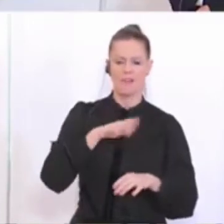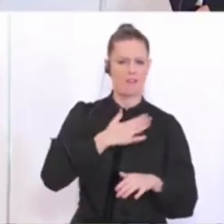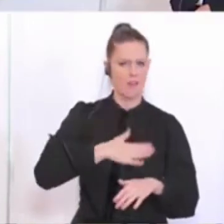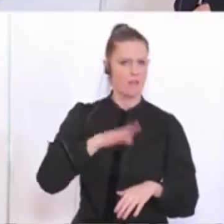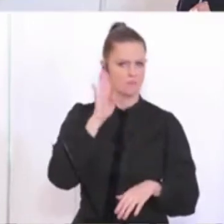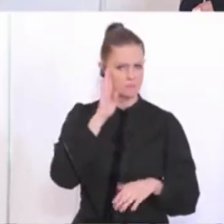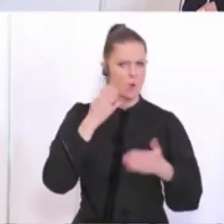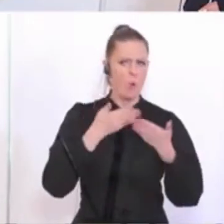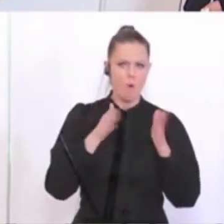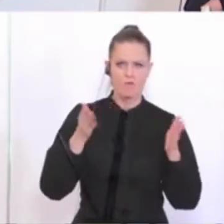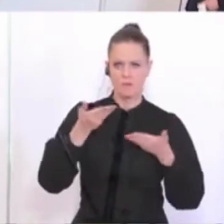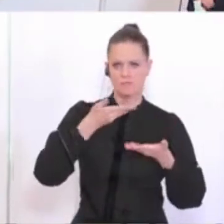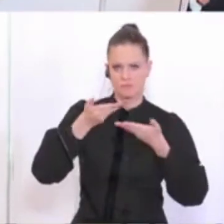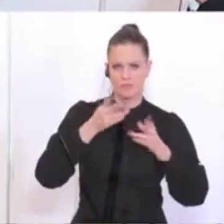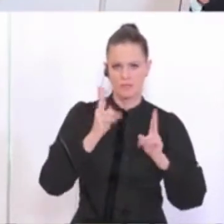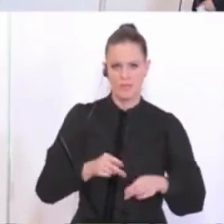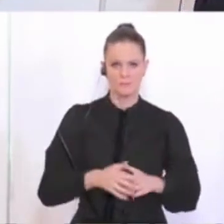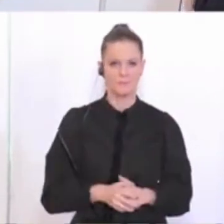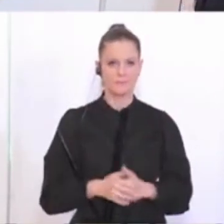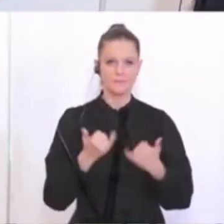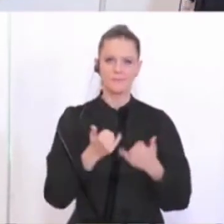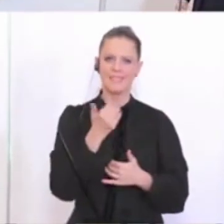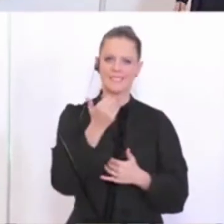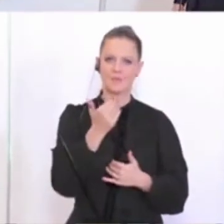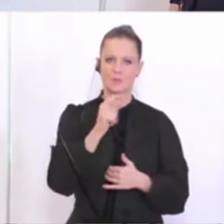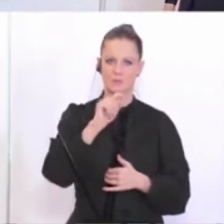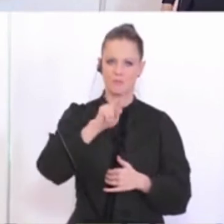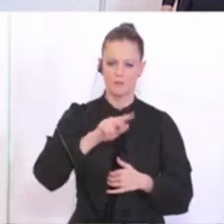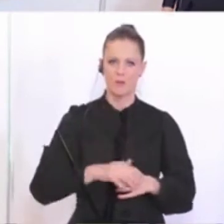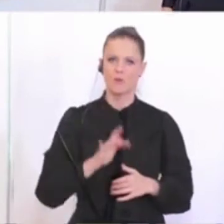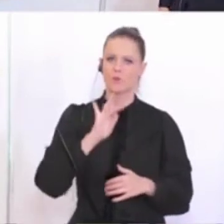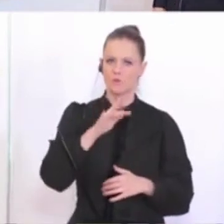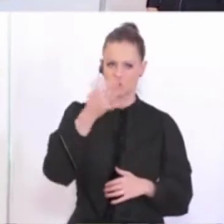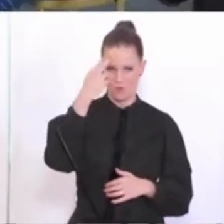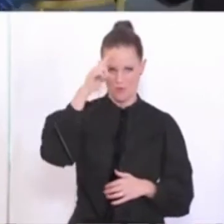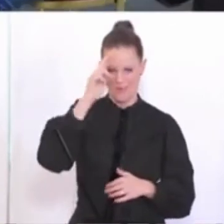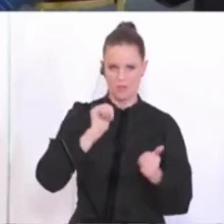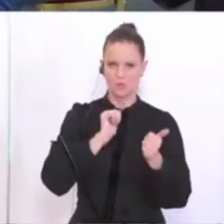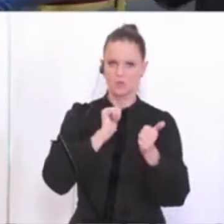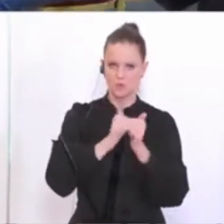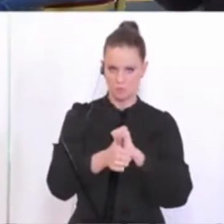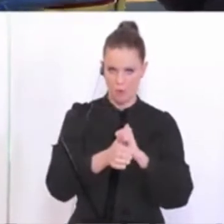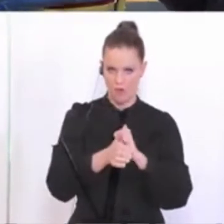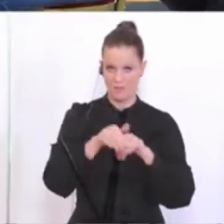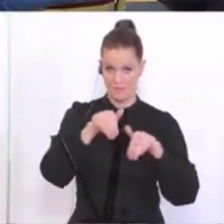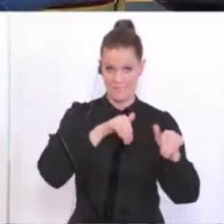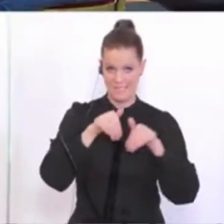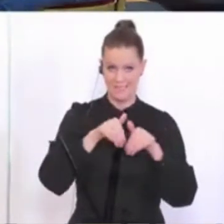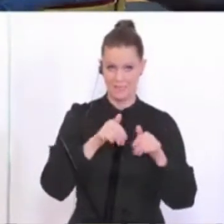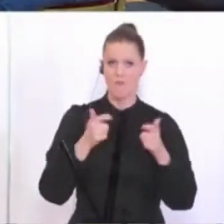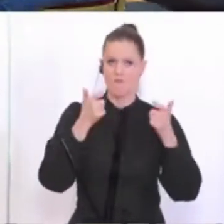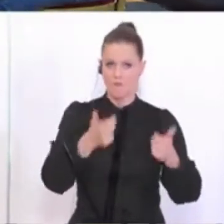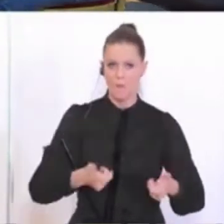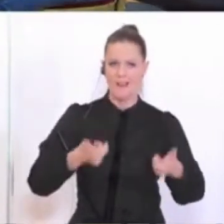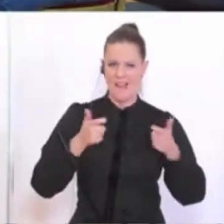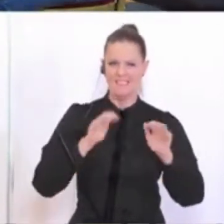Servus TV, bitte. Eine Frage an den Herrn Sportminister, zwar Formel 1 Geisterrennern. Ist es vorstellbar, dass in